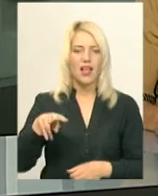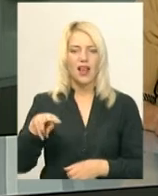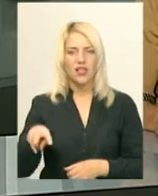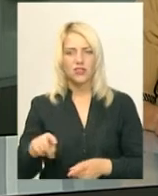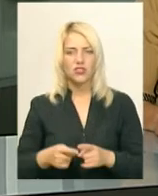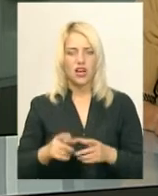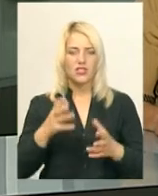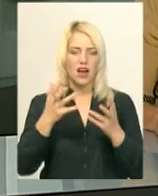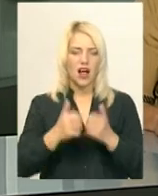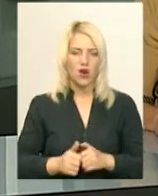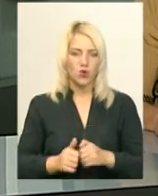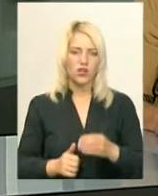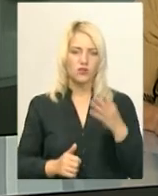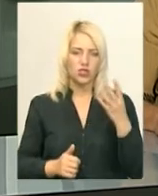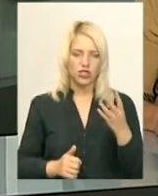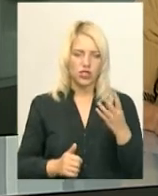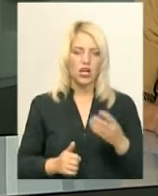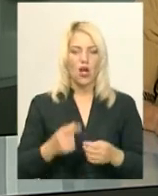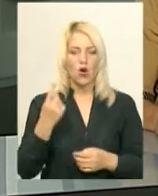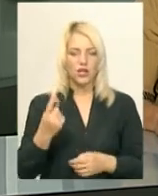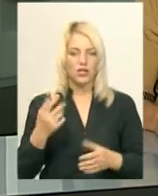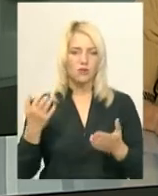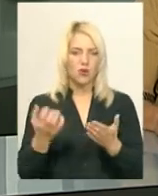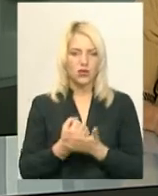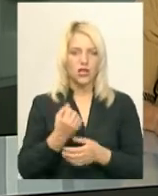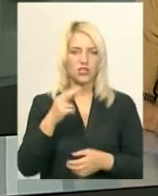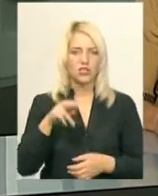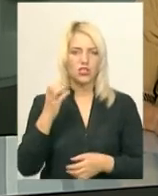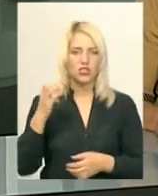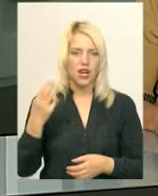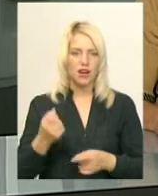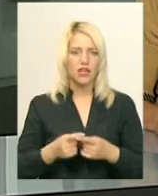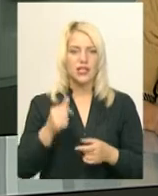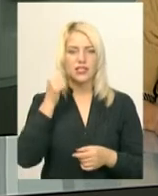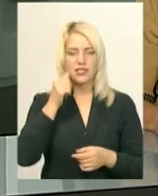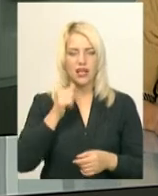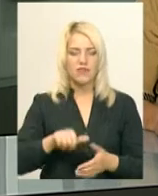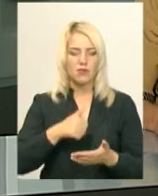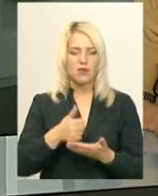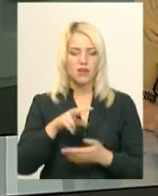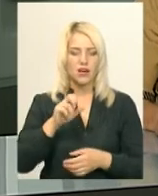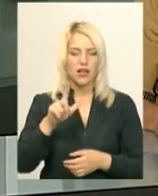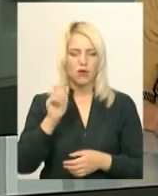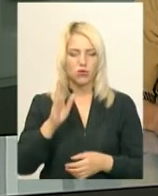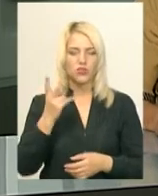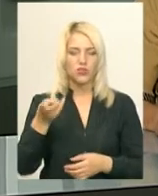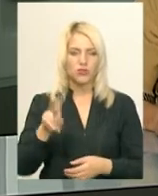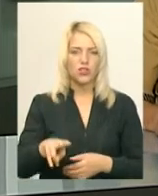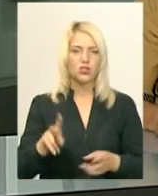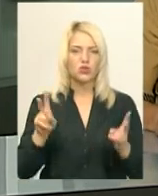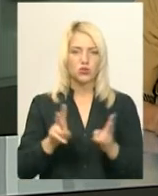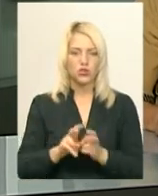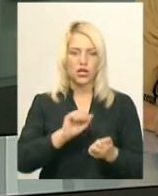-1 перемогла команда «Лівша». Тим часом триває чемпіонат області. Завтра в прем'єр-лізі відбудуться дві зустрічі. Кам'янець-Подільська